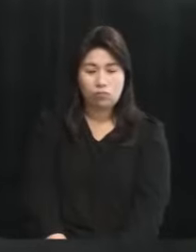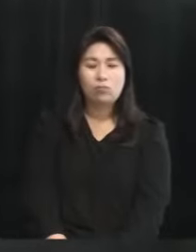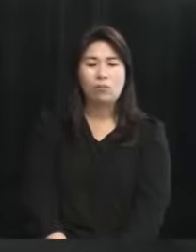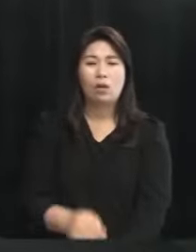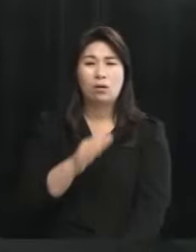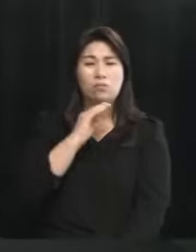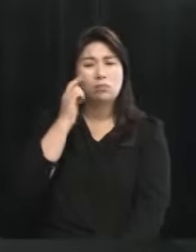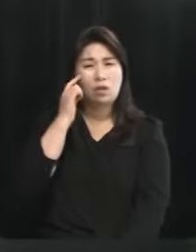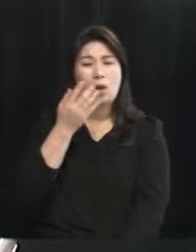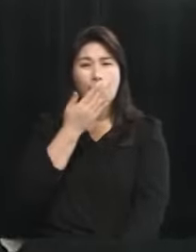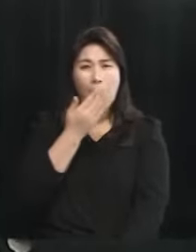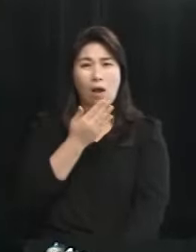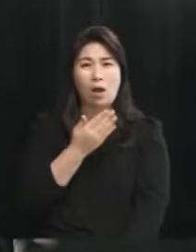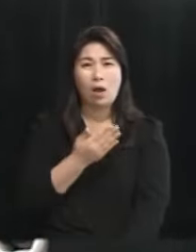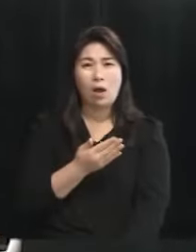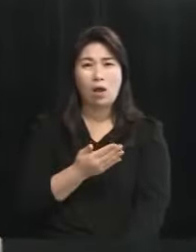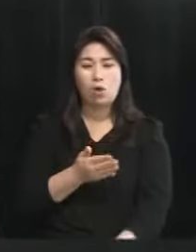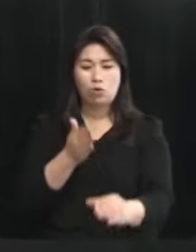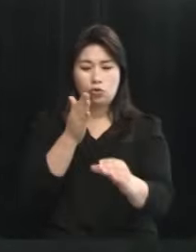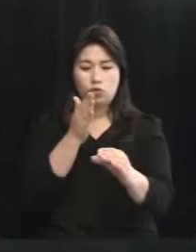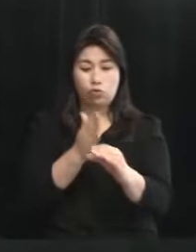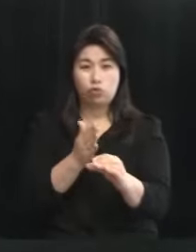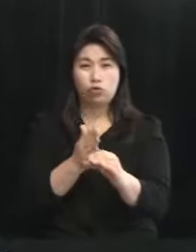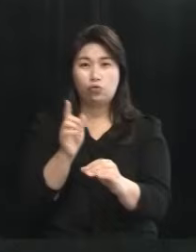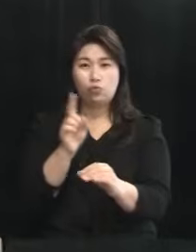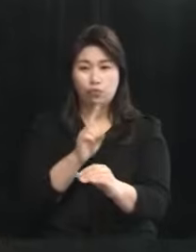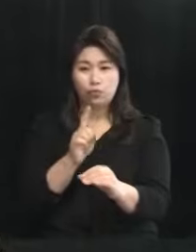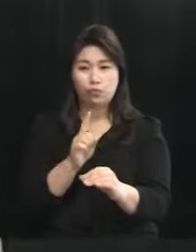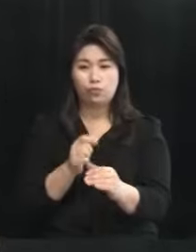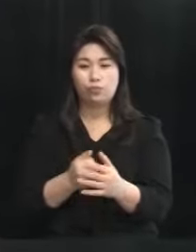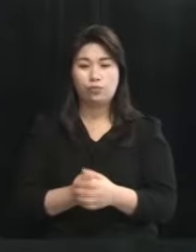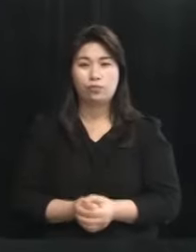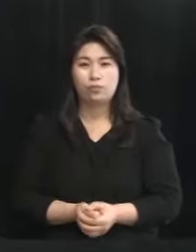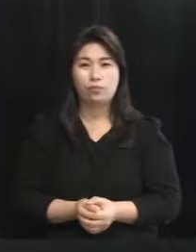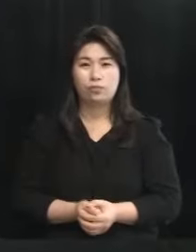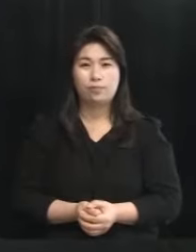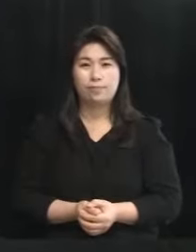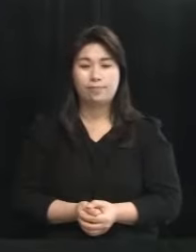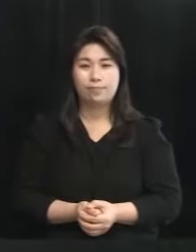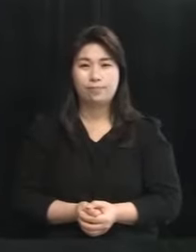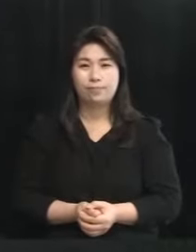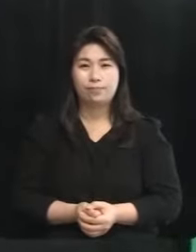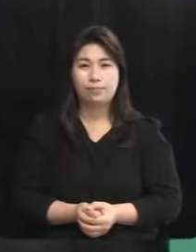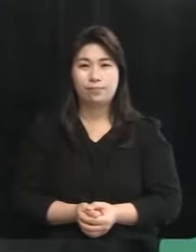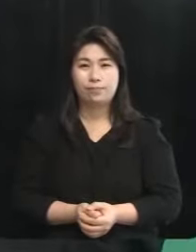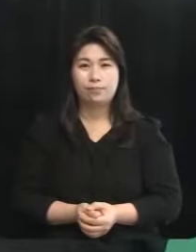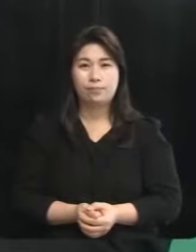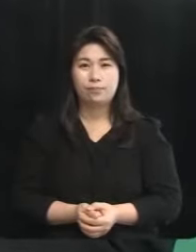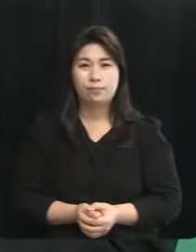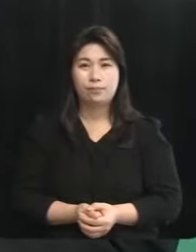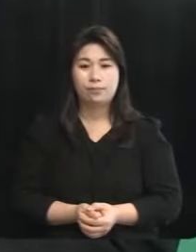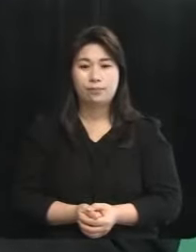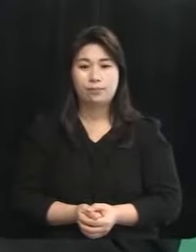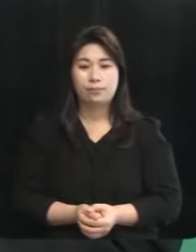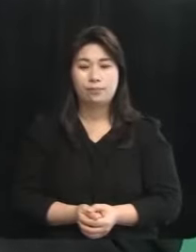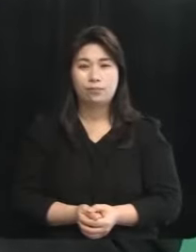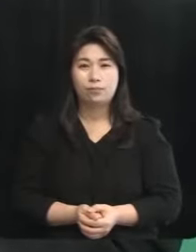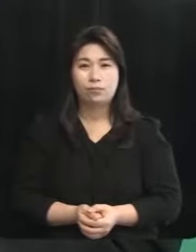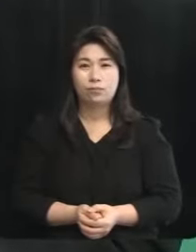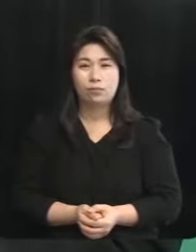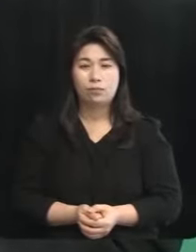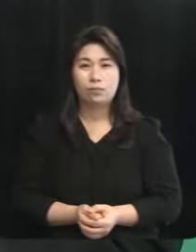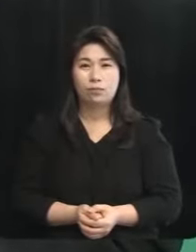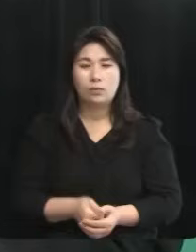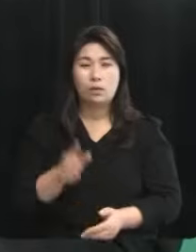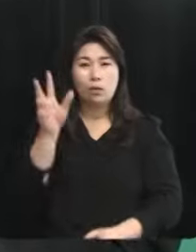생각하는데요 그런데 문제는 초점을 어디에 맞출 것인지가 고려되어야 된다고 생각합니다 그런